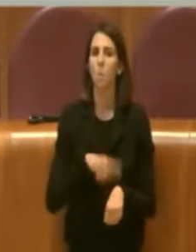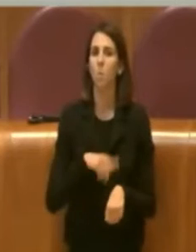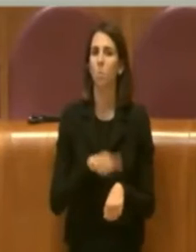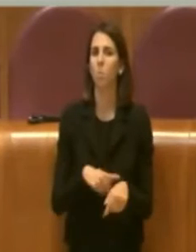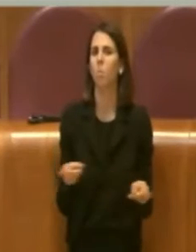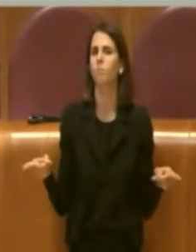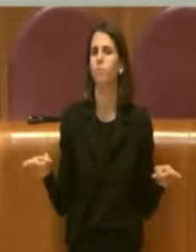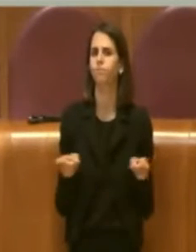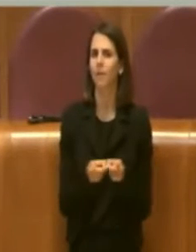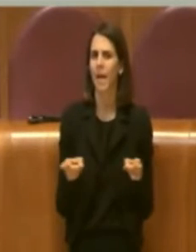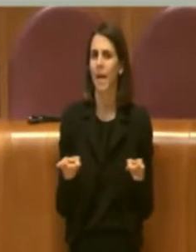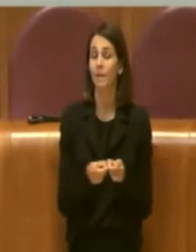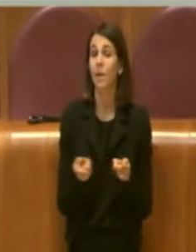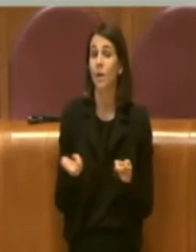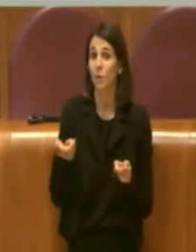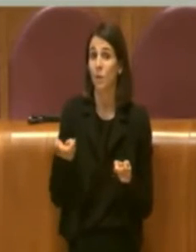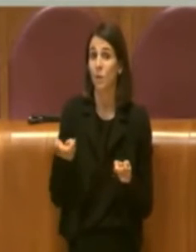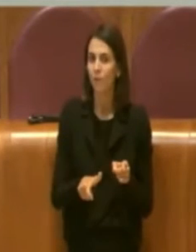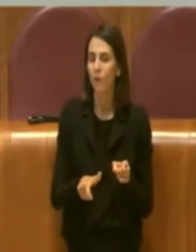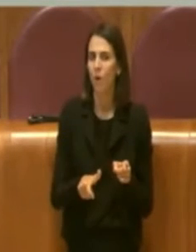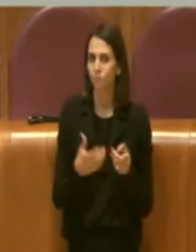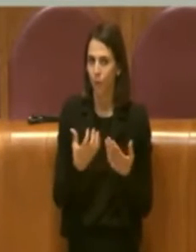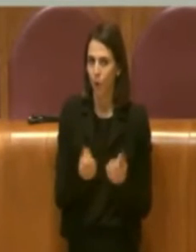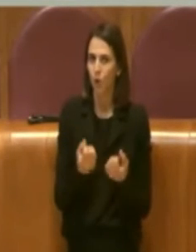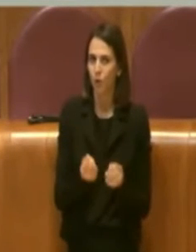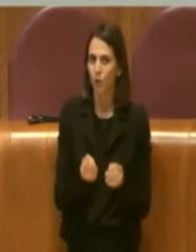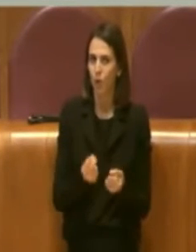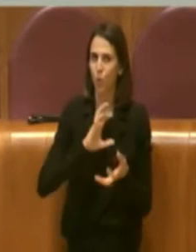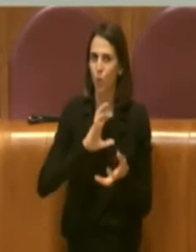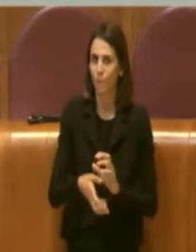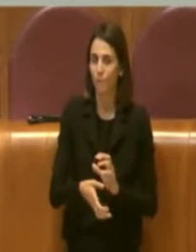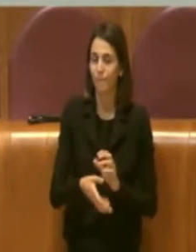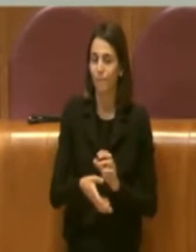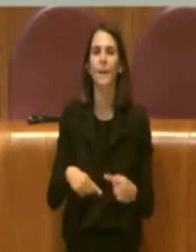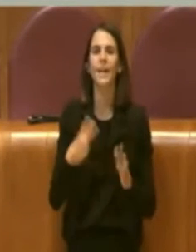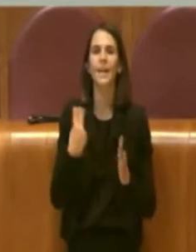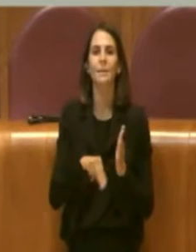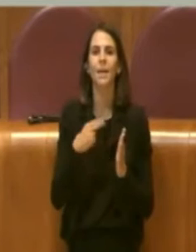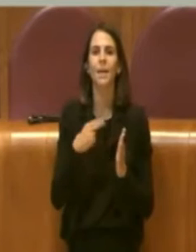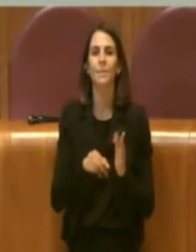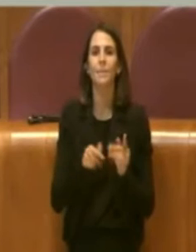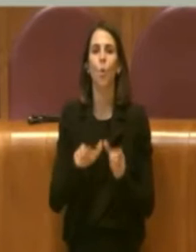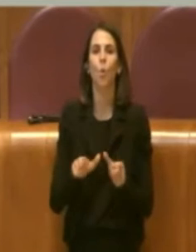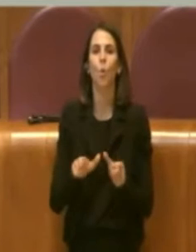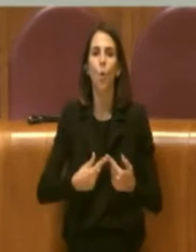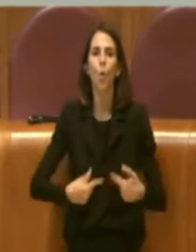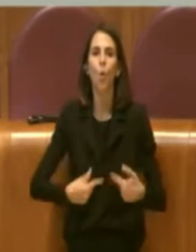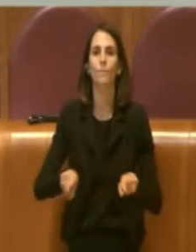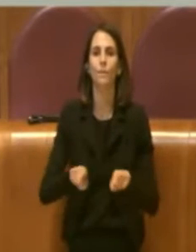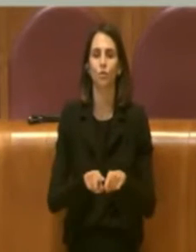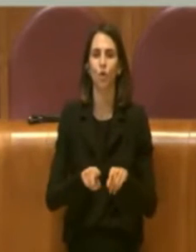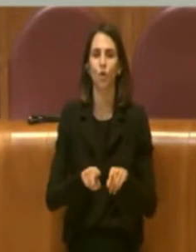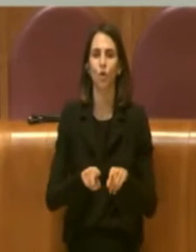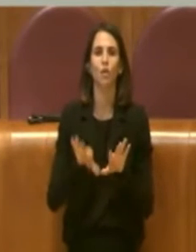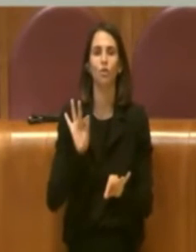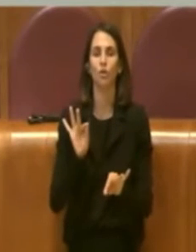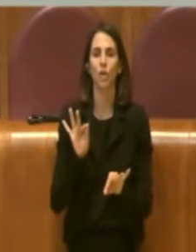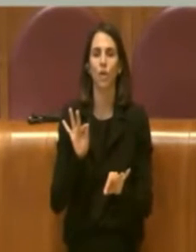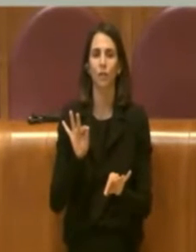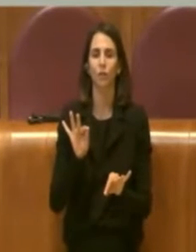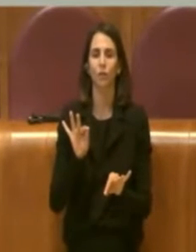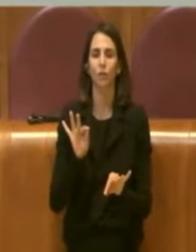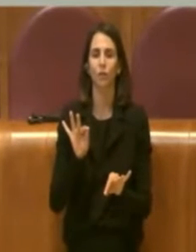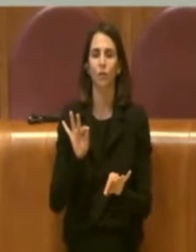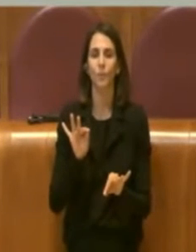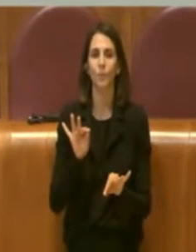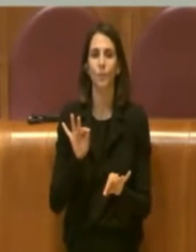che in realtà è abbastanza articolato. Questo è un emendamento di Commissione che è appunto stato determinato dalla sua